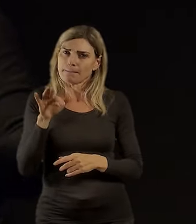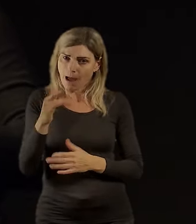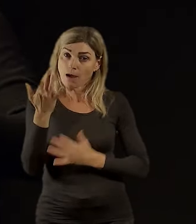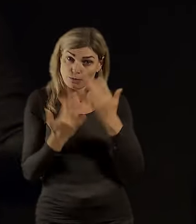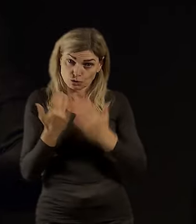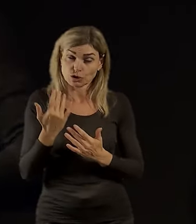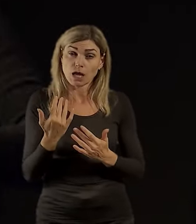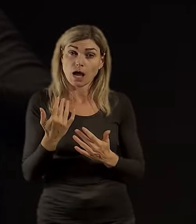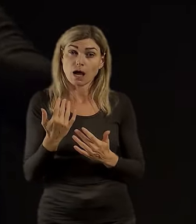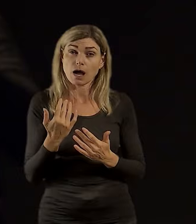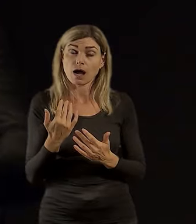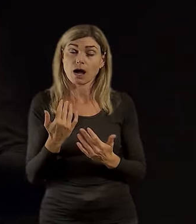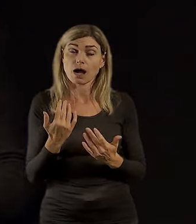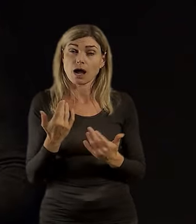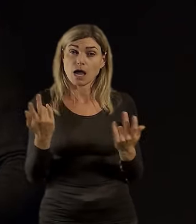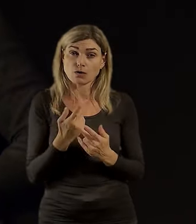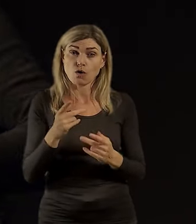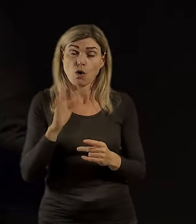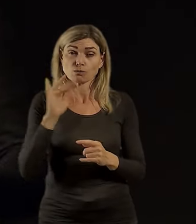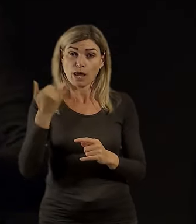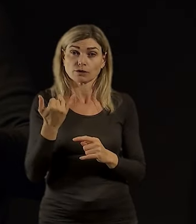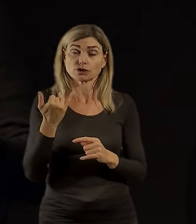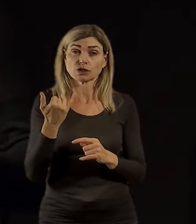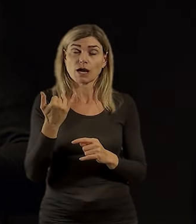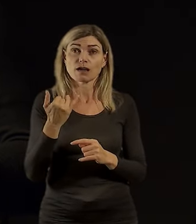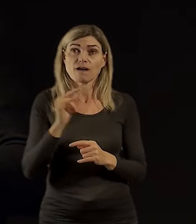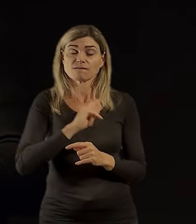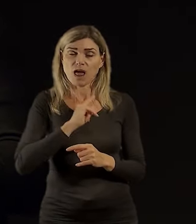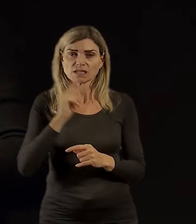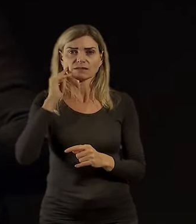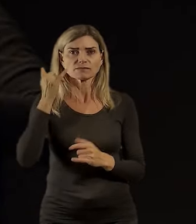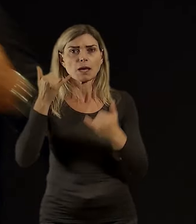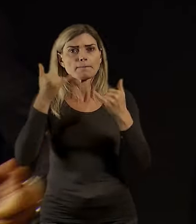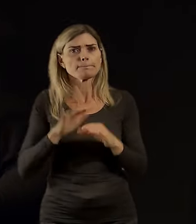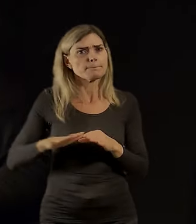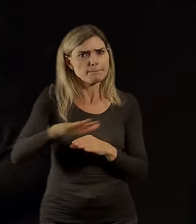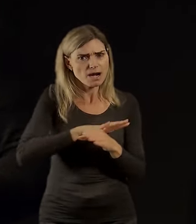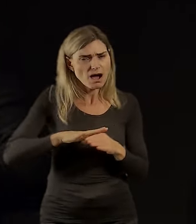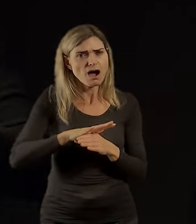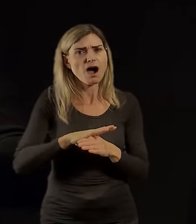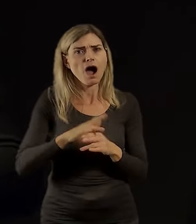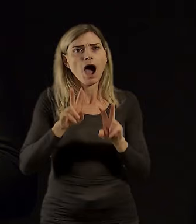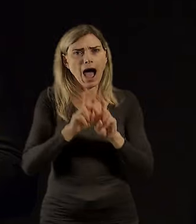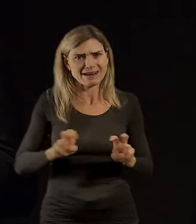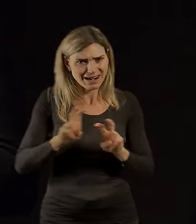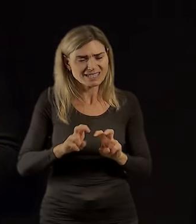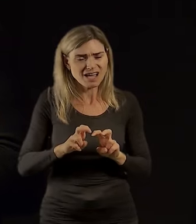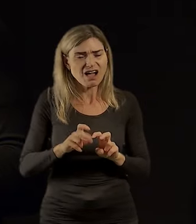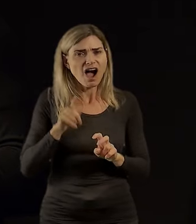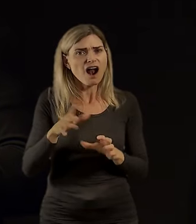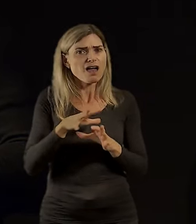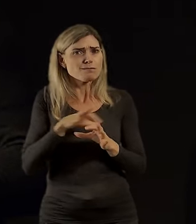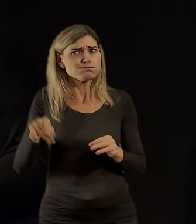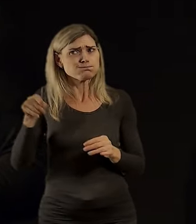zatím nepopsanou stránkou čeká tohleto, kdy my si přiznáme, že tady je teda metropolitní oblast, kterou je potřeba zanalizovat, jinak nebudeme ta čísla mít